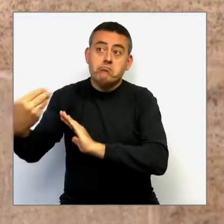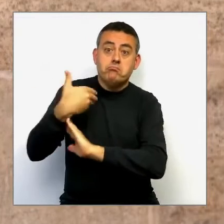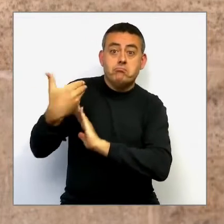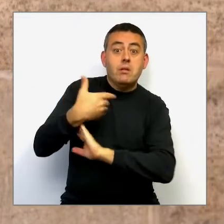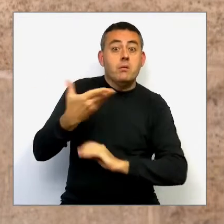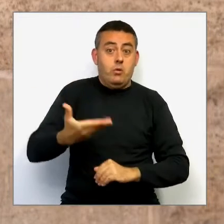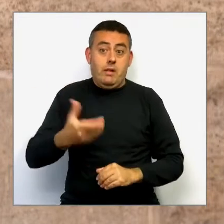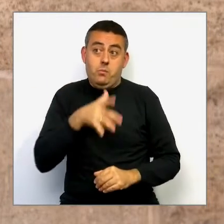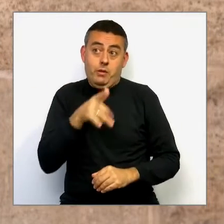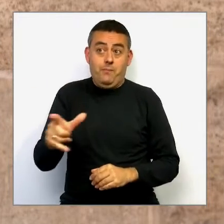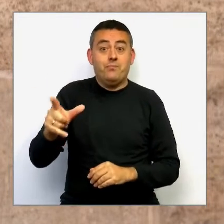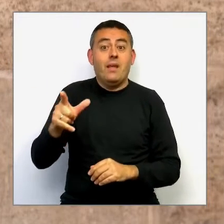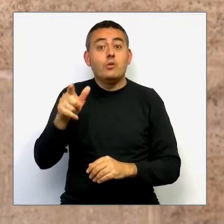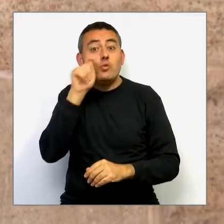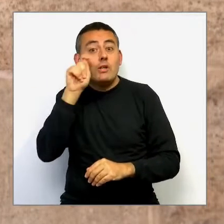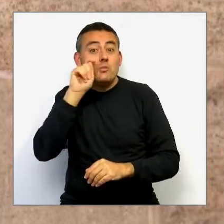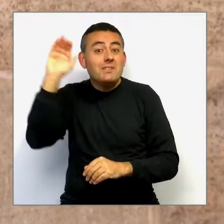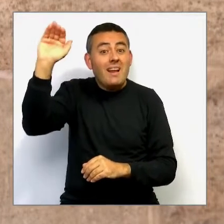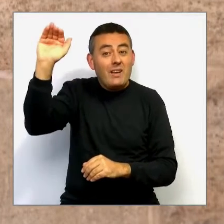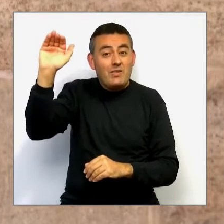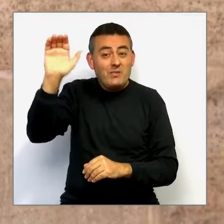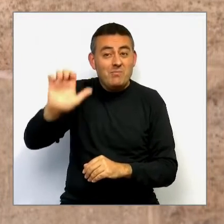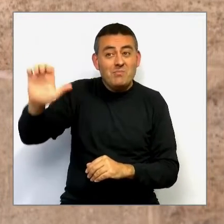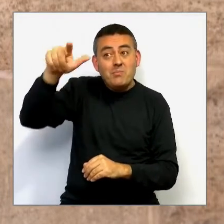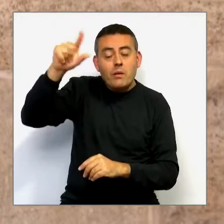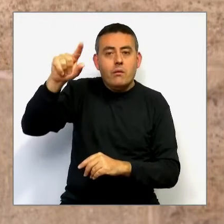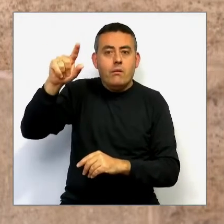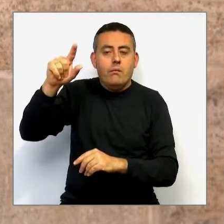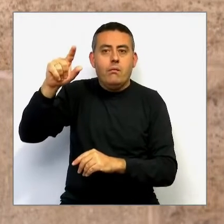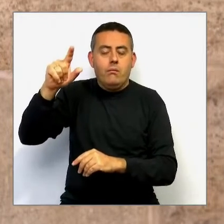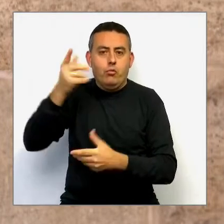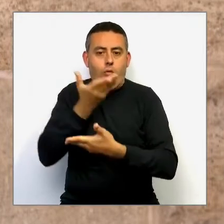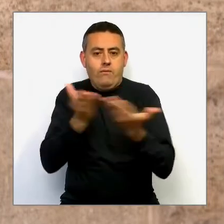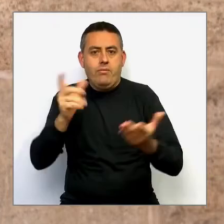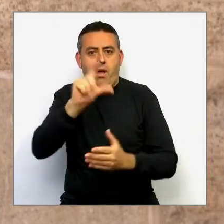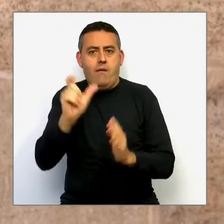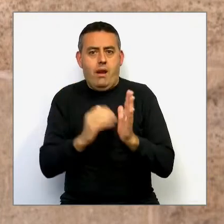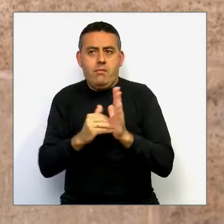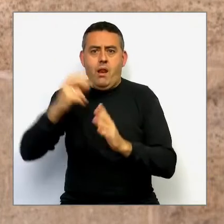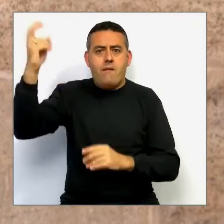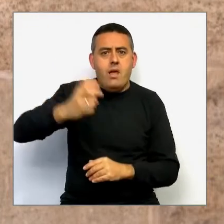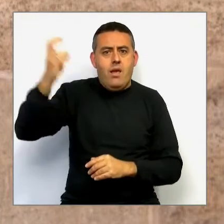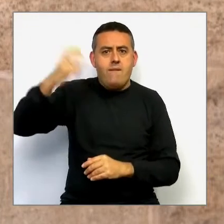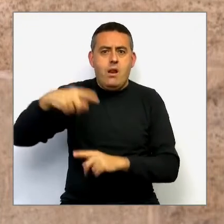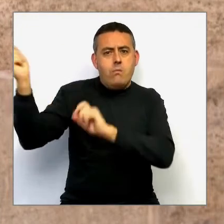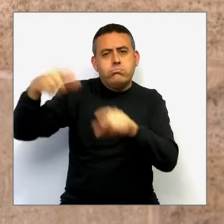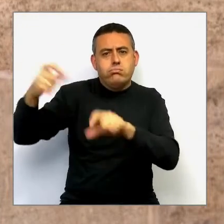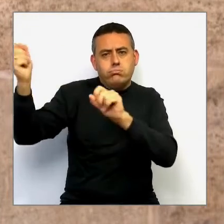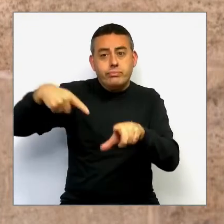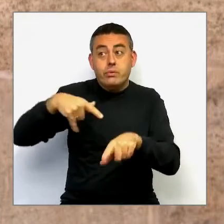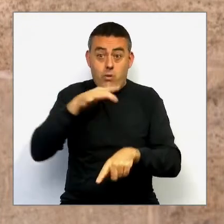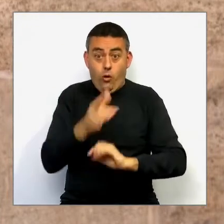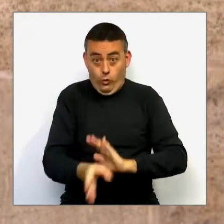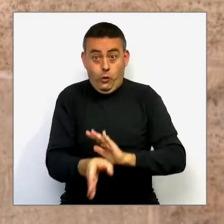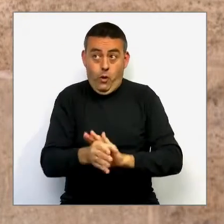històricament en la comunitat valenciana i volem que torni amb seguretat. I per això també és tan important tot